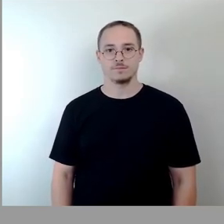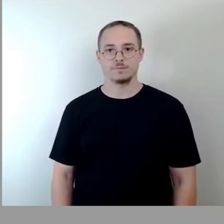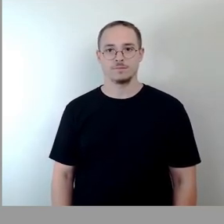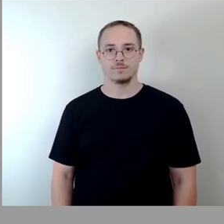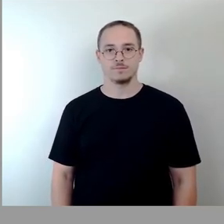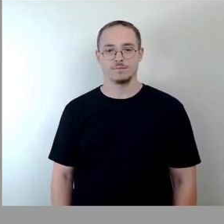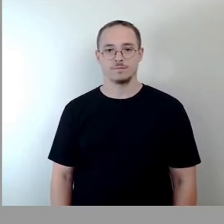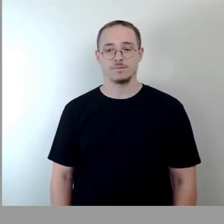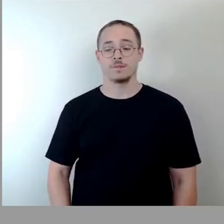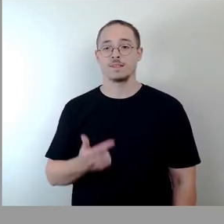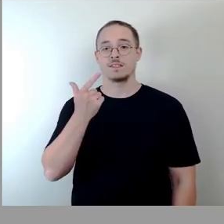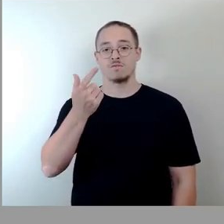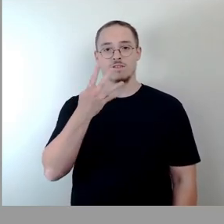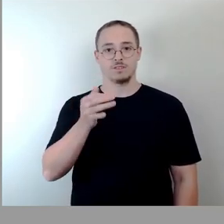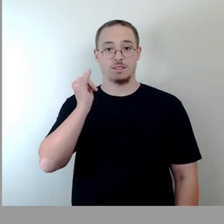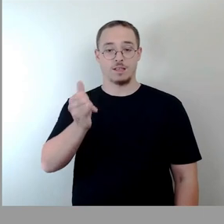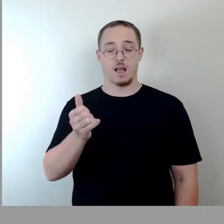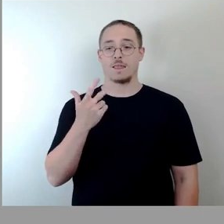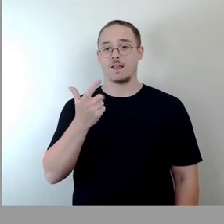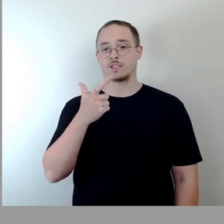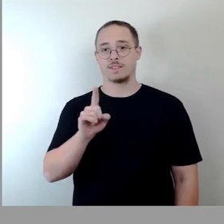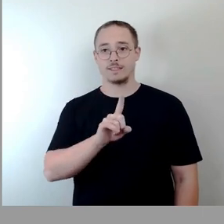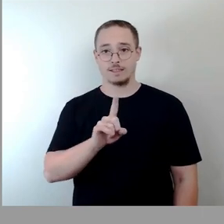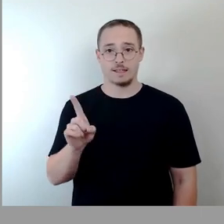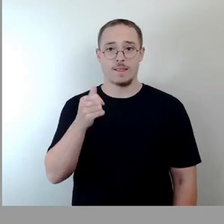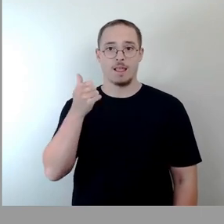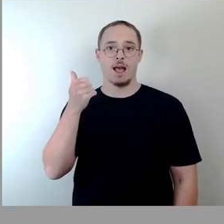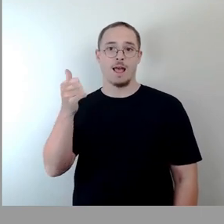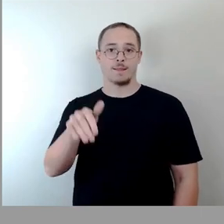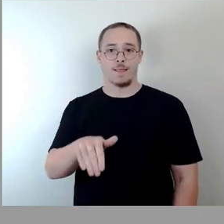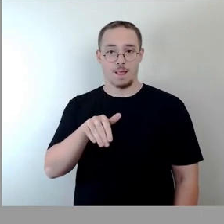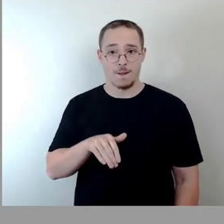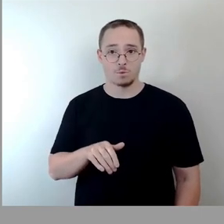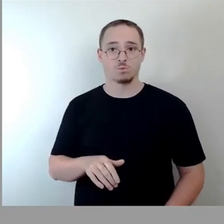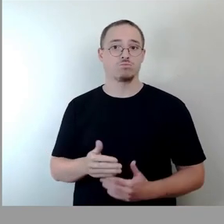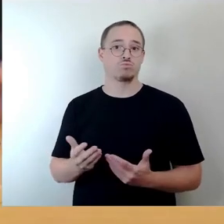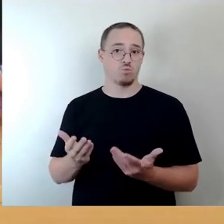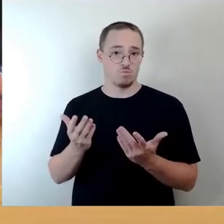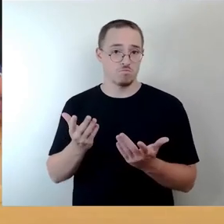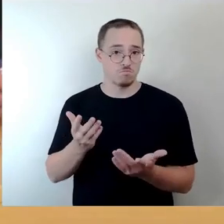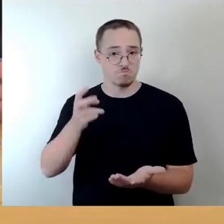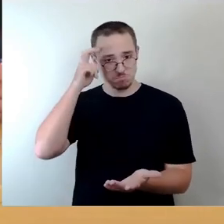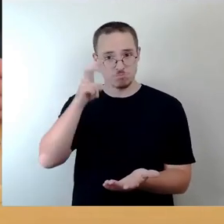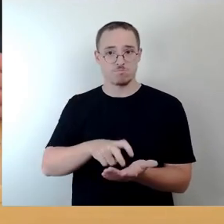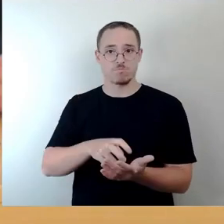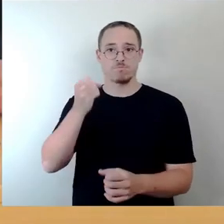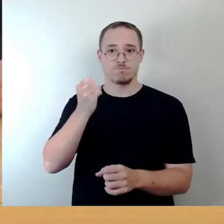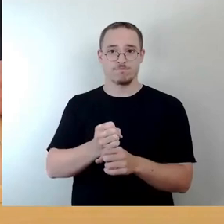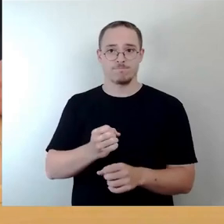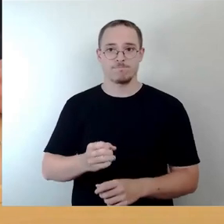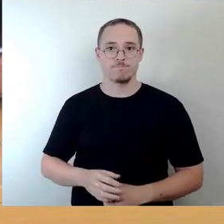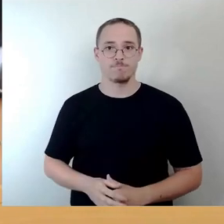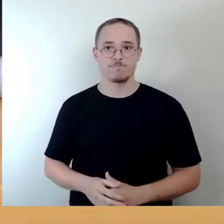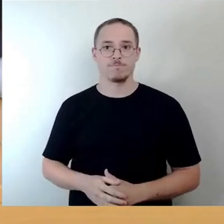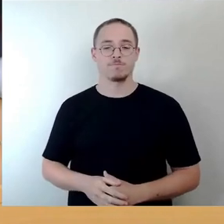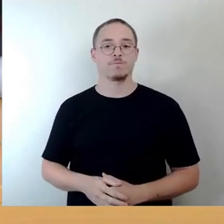Mit 42, ja, 23, nein, eine Enthaltung, so bestätigt. Dann gibt es den Antrag